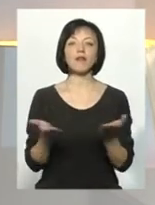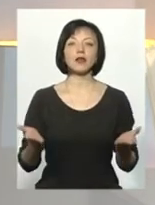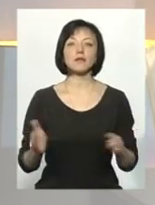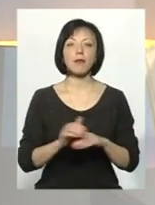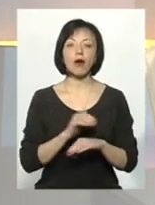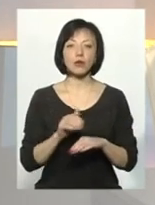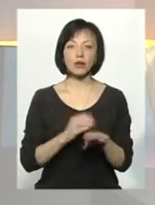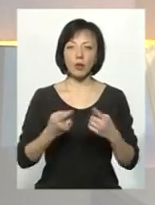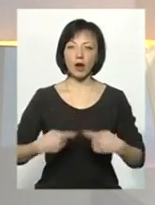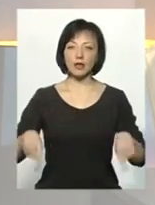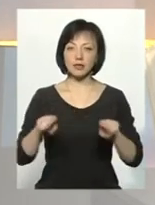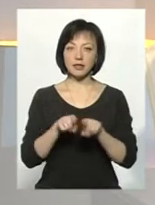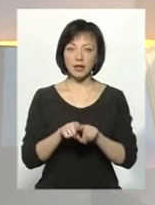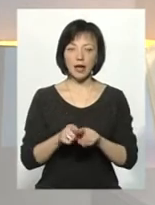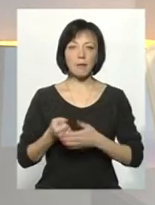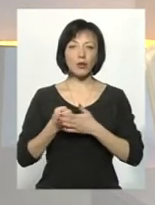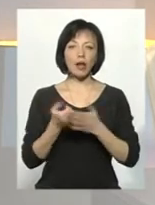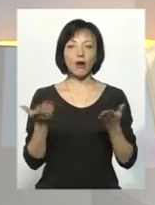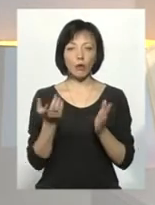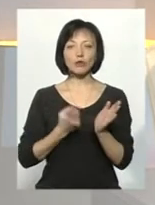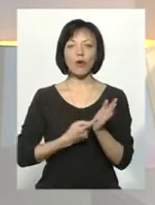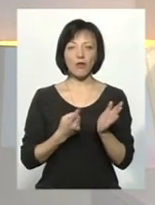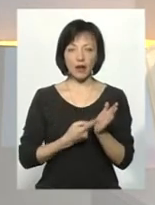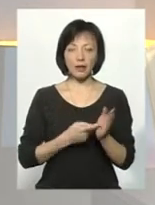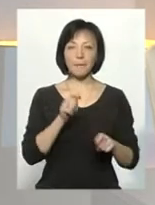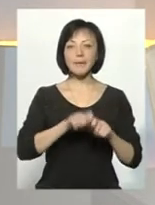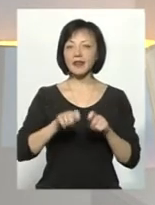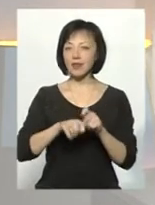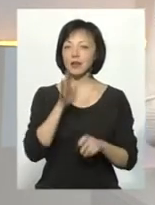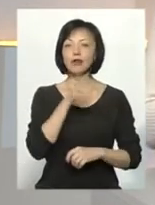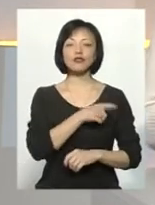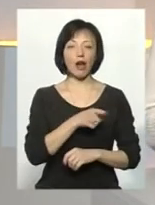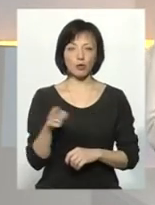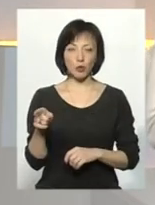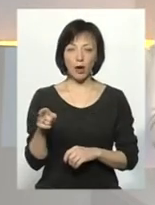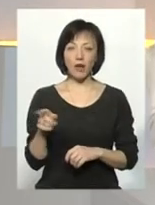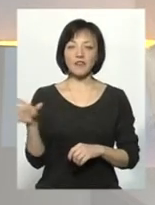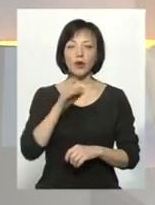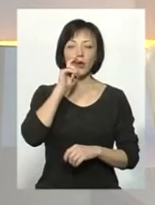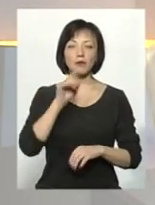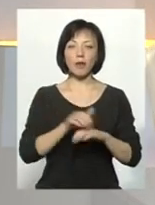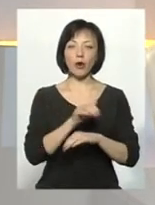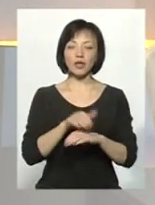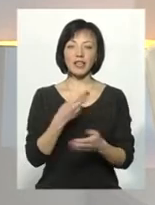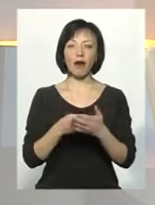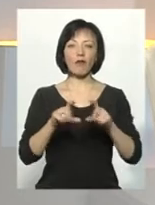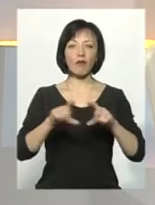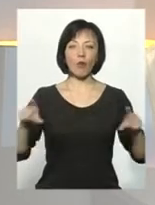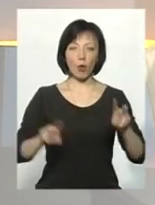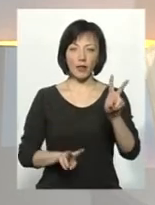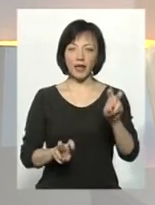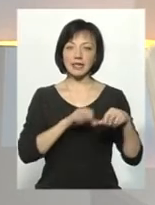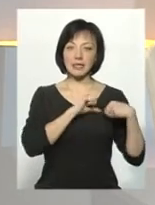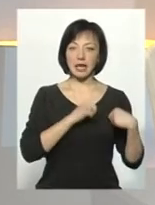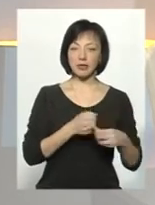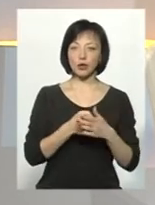благодійною організацією, репетацією якої доведена і перевірена часом. Всеукраїнський благодійний фонд «Серце до